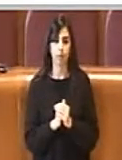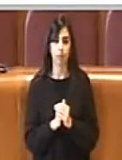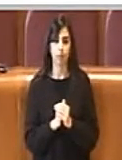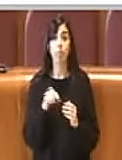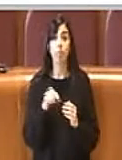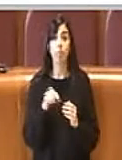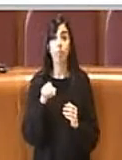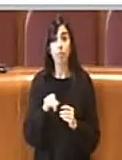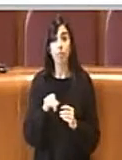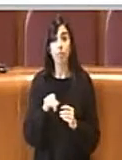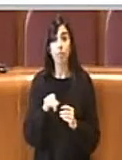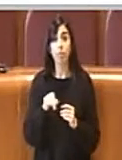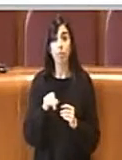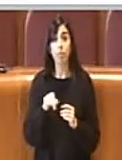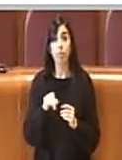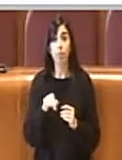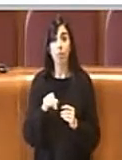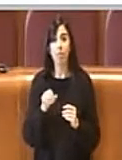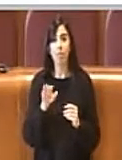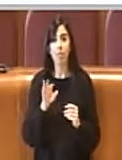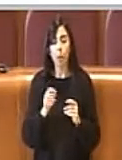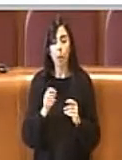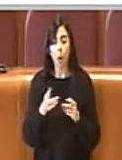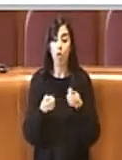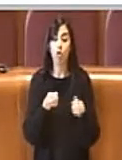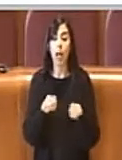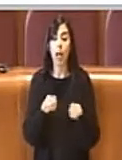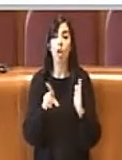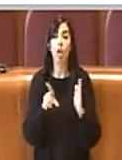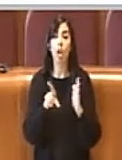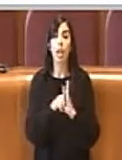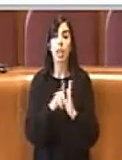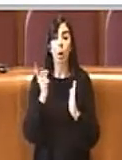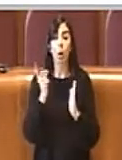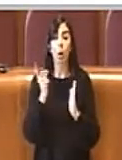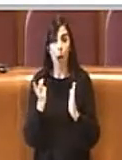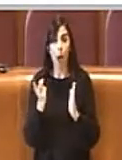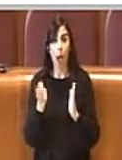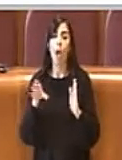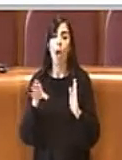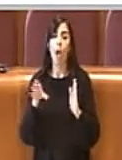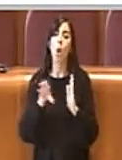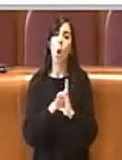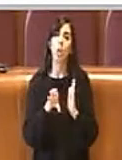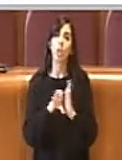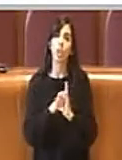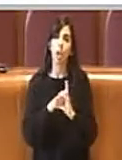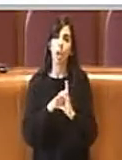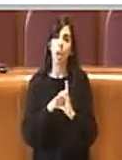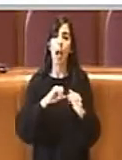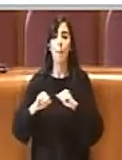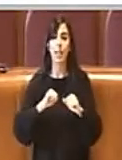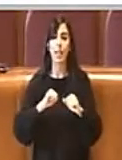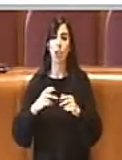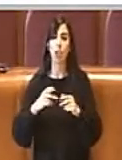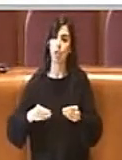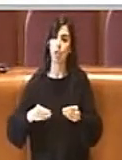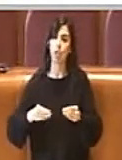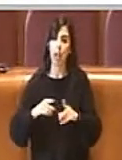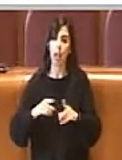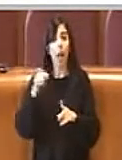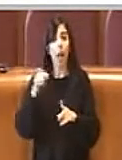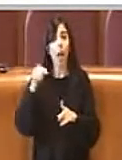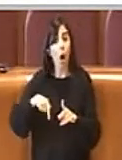governa per così dire la legislazione il codice dell'amministrazione digitale che eh ancora oggi